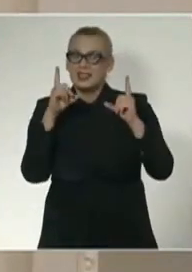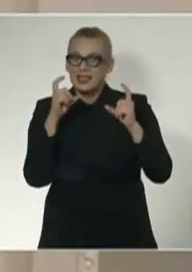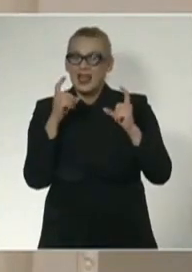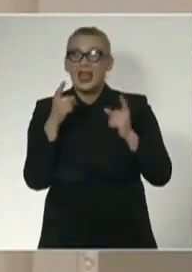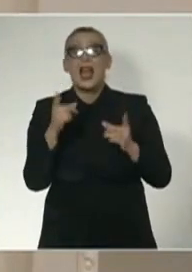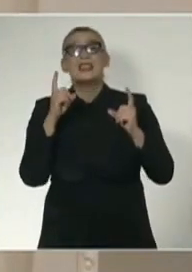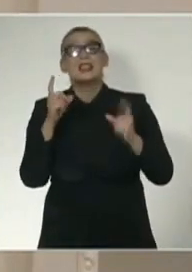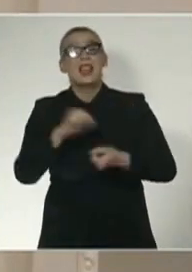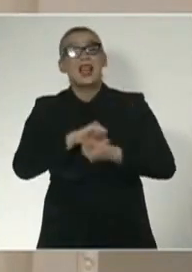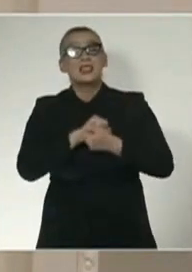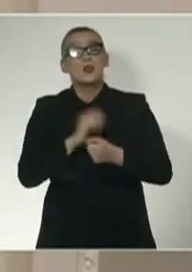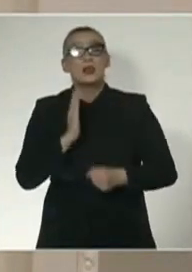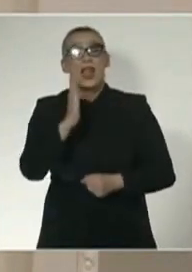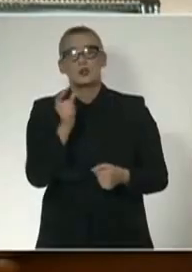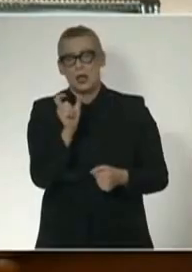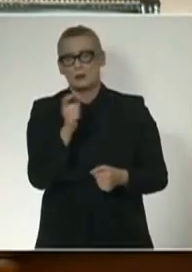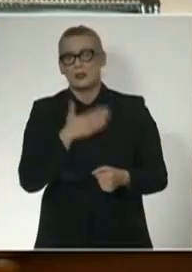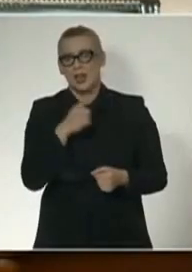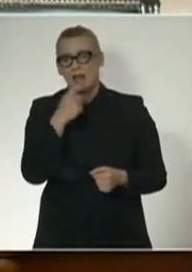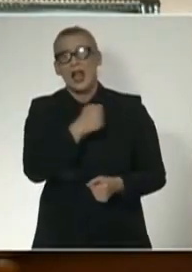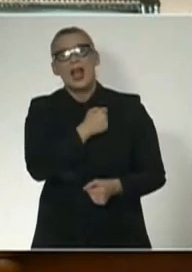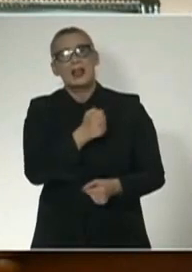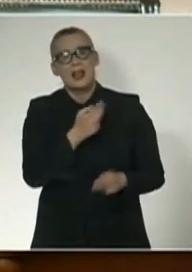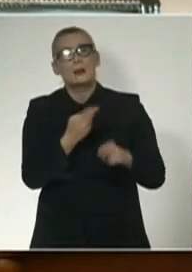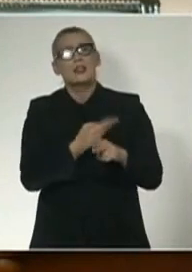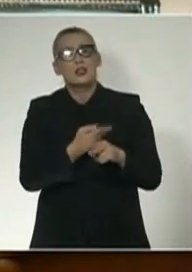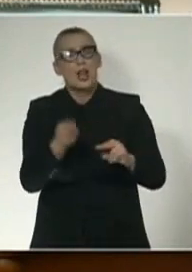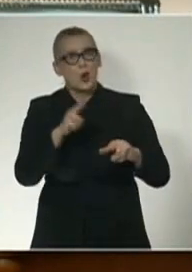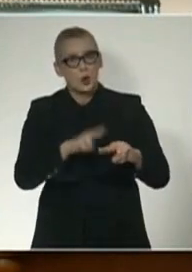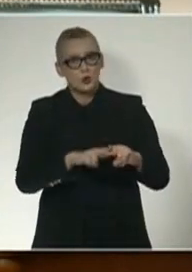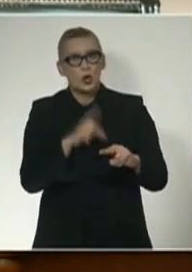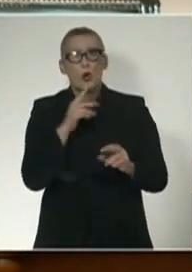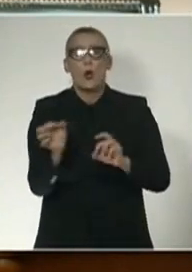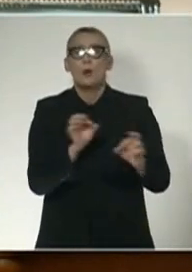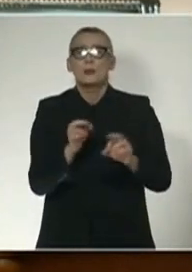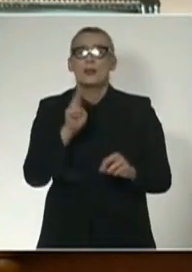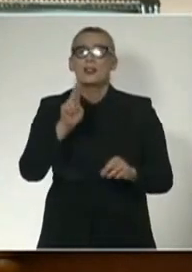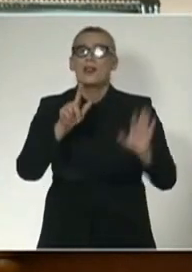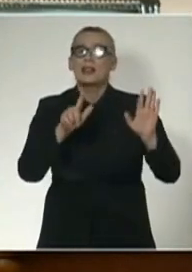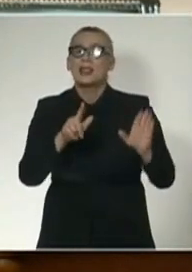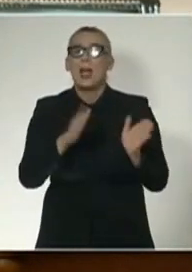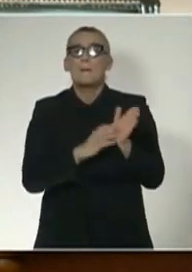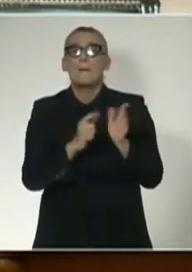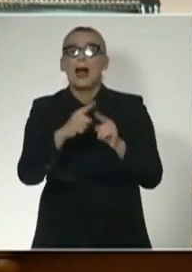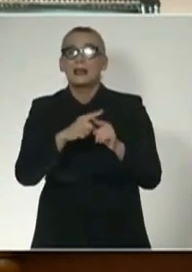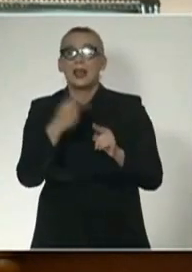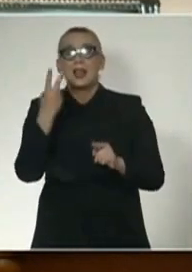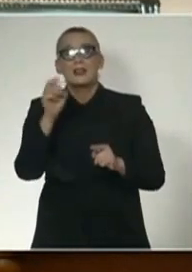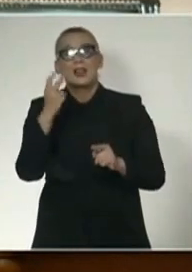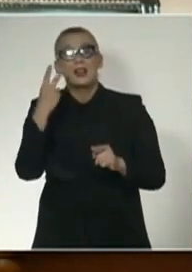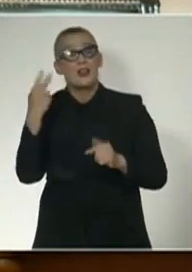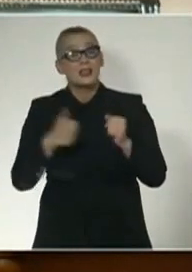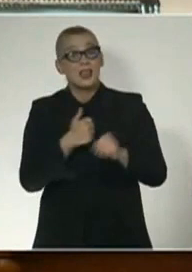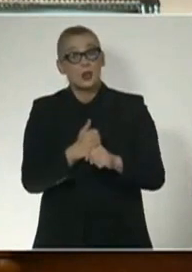сликата на историјата и еднината во едно место. Храбрите државнички одлоки кои ни овозможија на 27. марта 2020